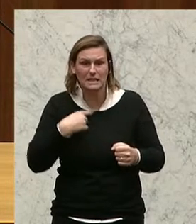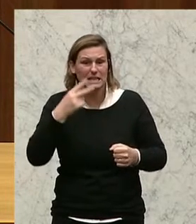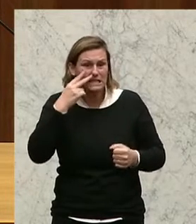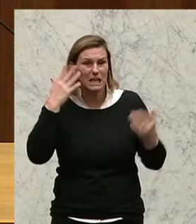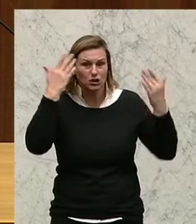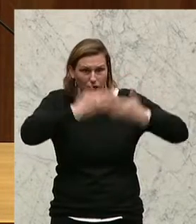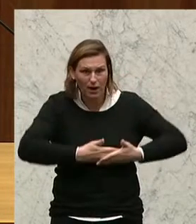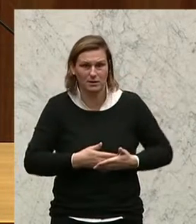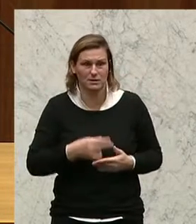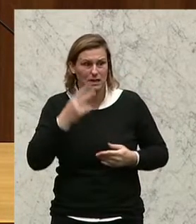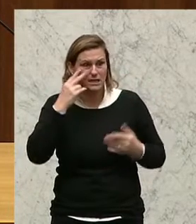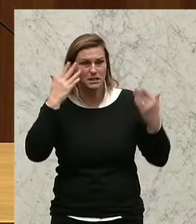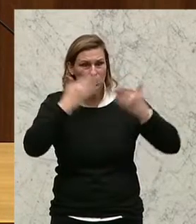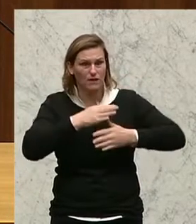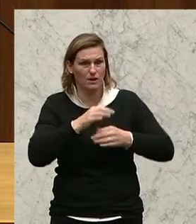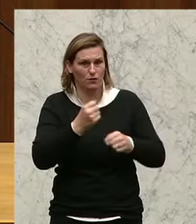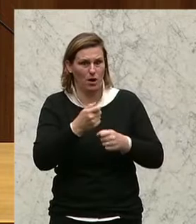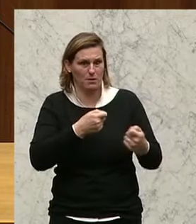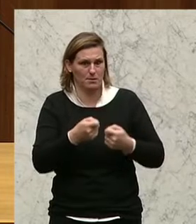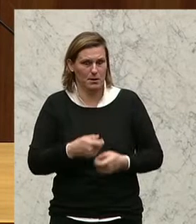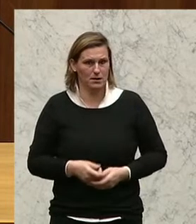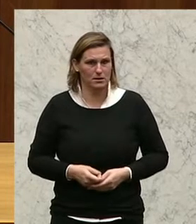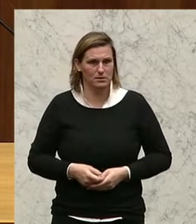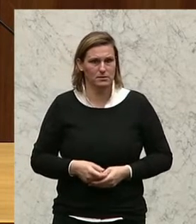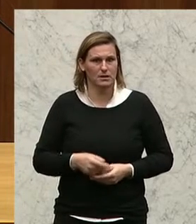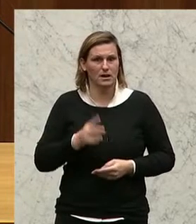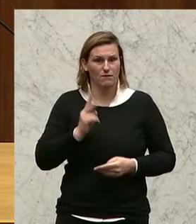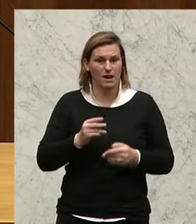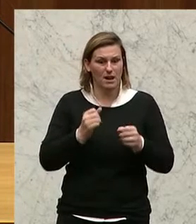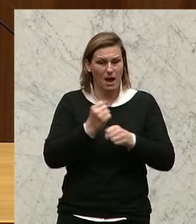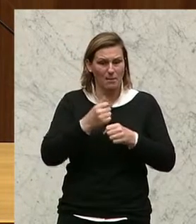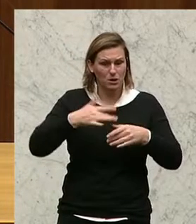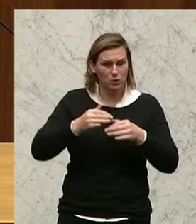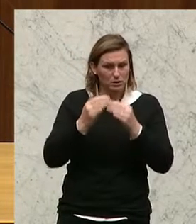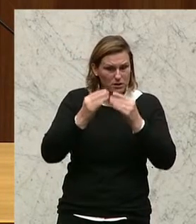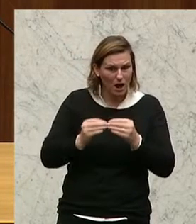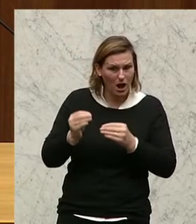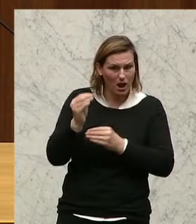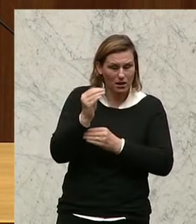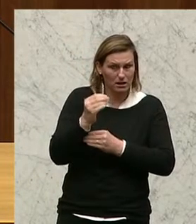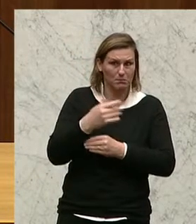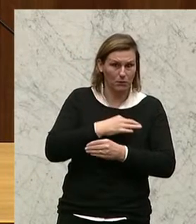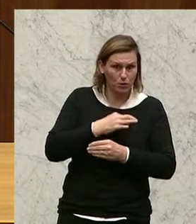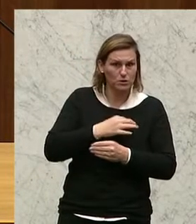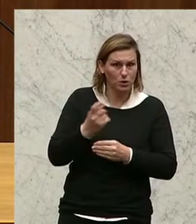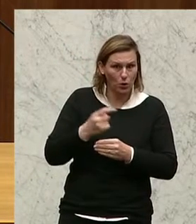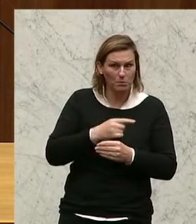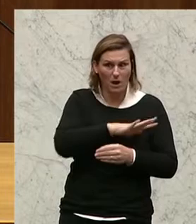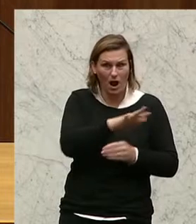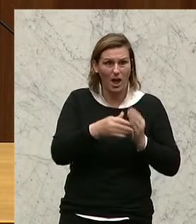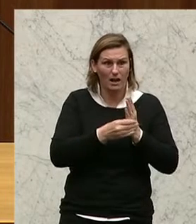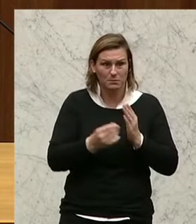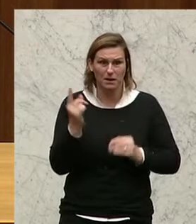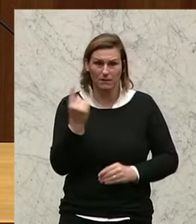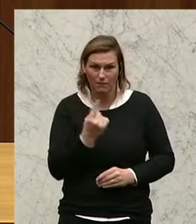schwarz. Dann sehe ich nämlich vor allem schwarz für den Arbeitsmarkt. Und wenn unsere Arbeitslosenquote weiter so steigt, und es steht zu befürchten, nämlich alle Experten